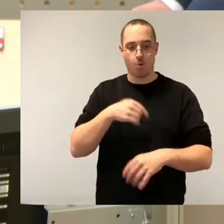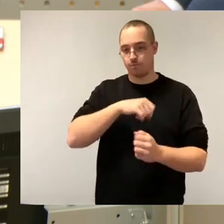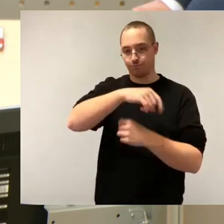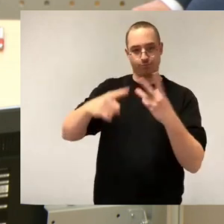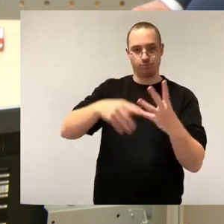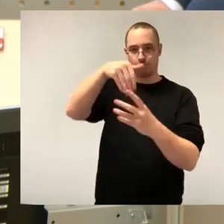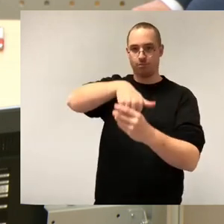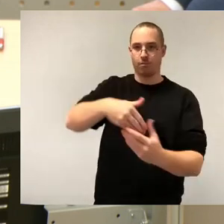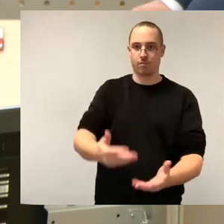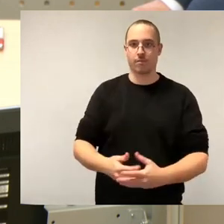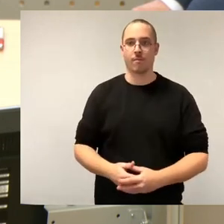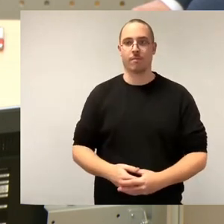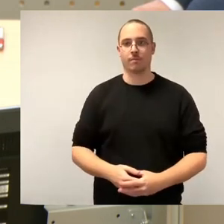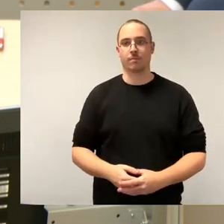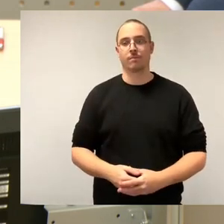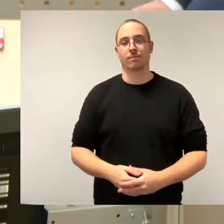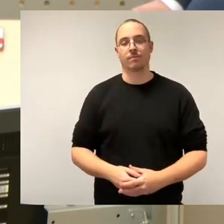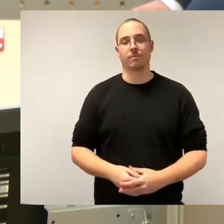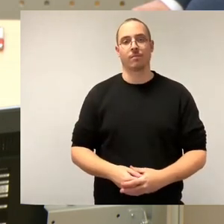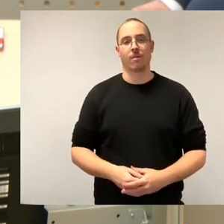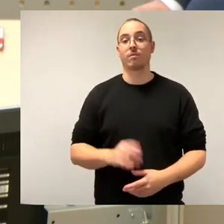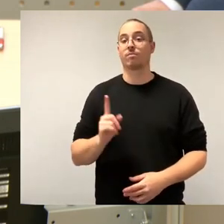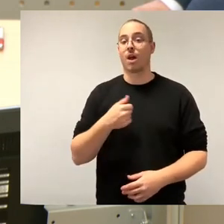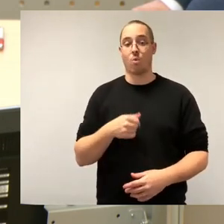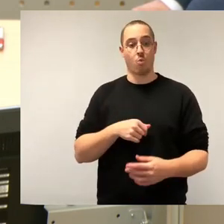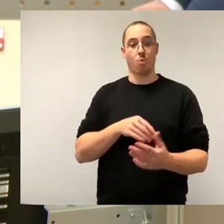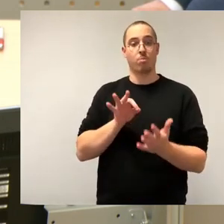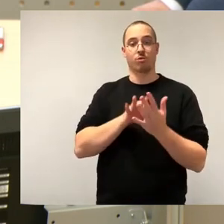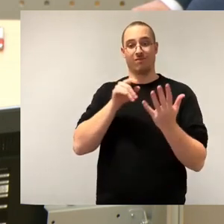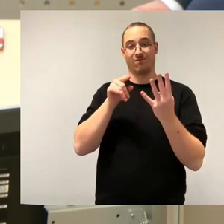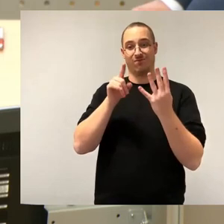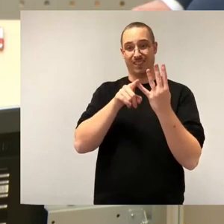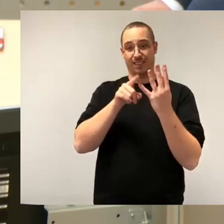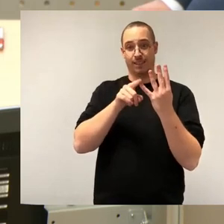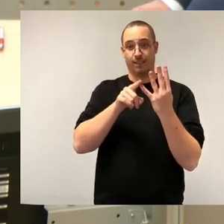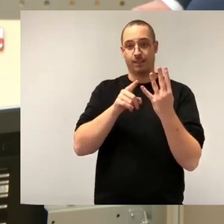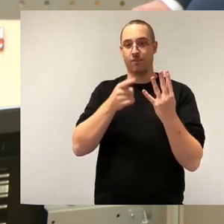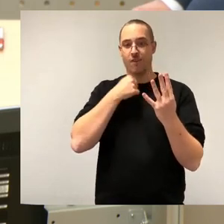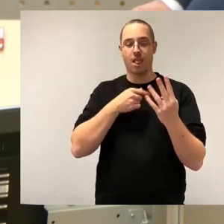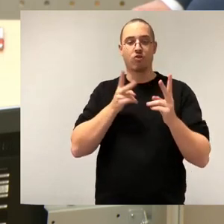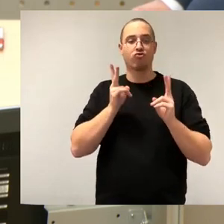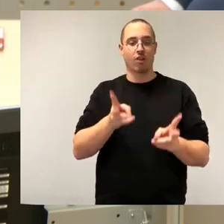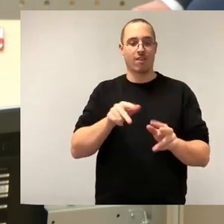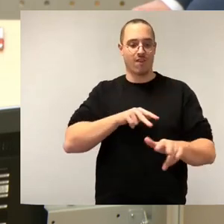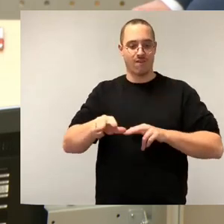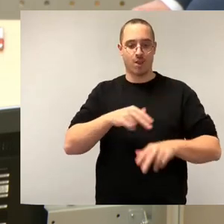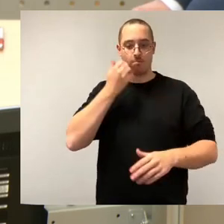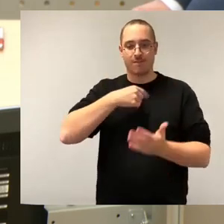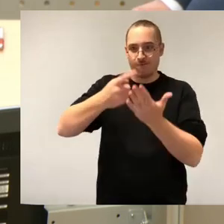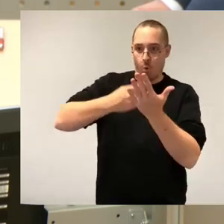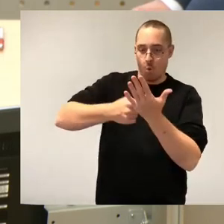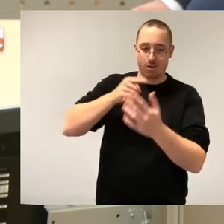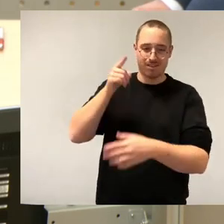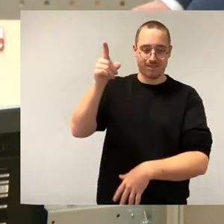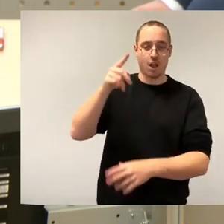Stadtverwaltung auffordern, im Punkt 4 ein Konzept fortzuschreiben. Und zwar ist das das